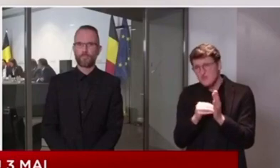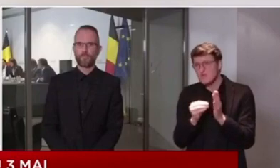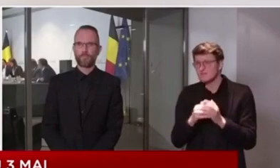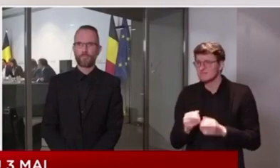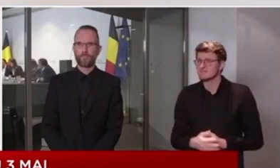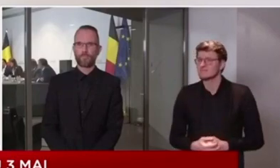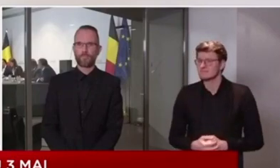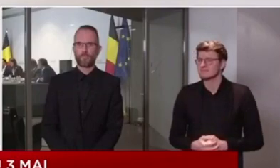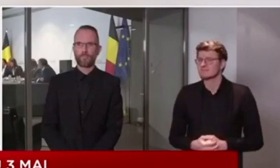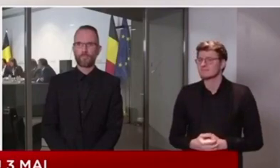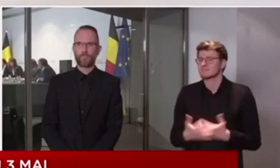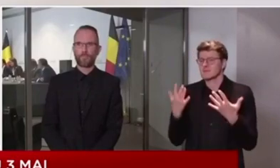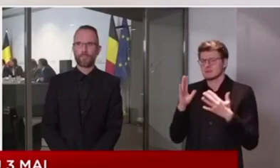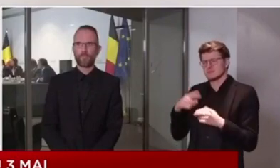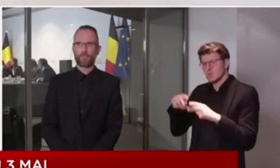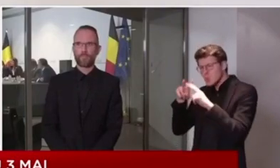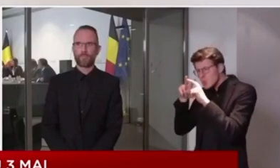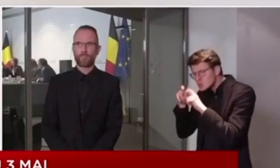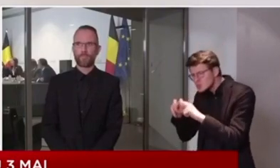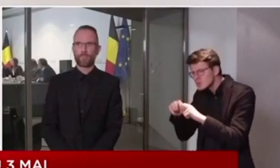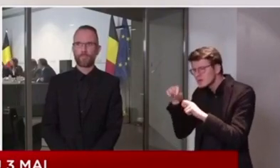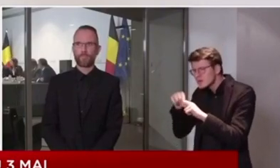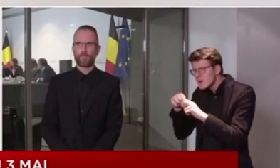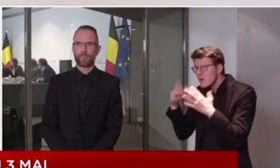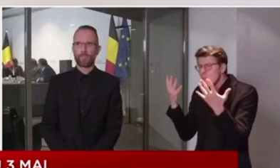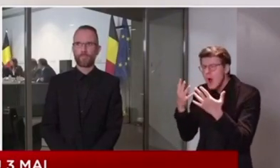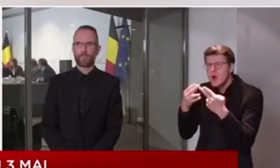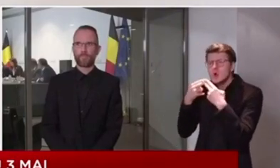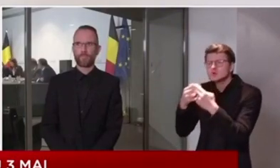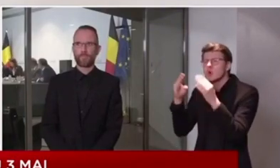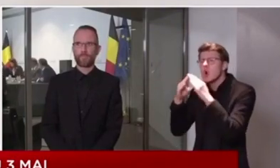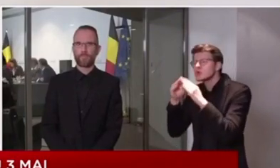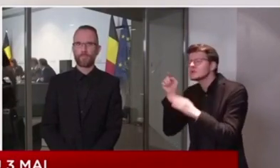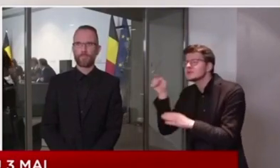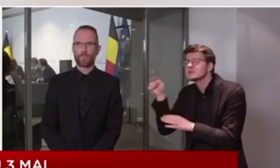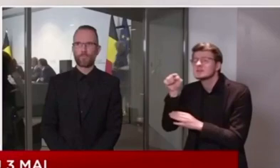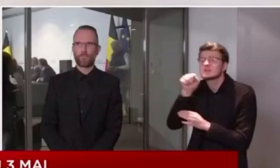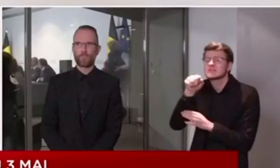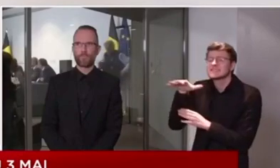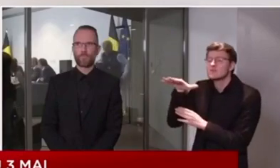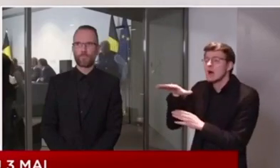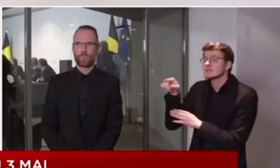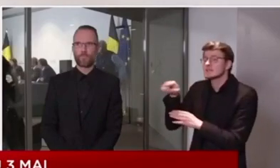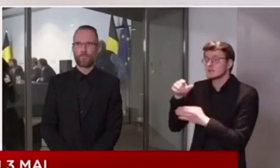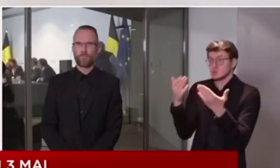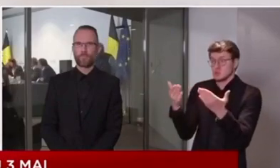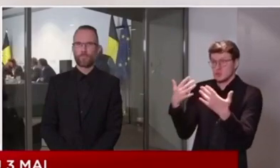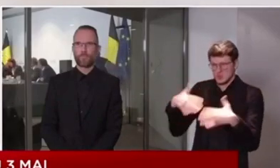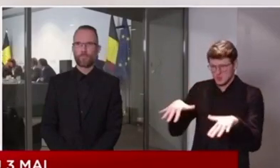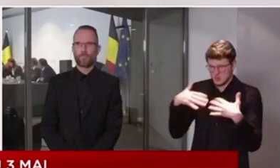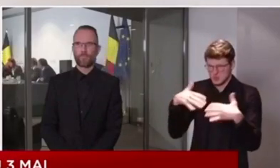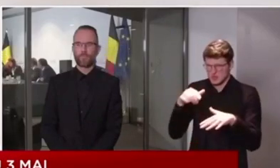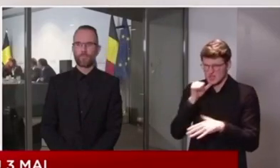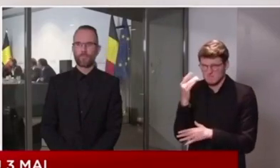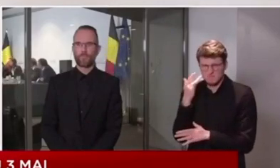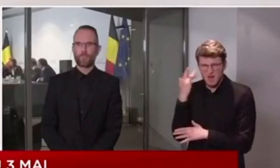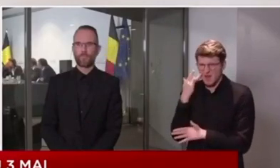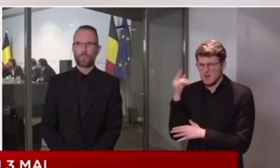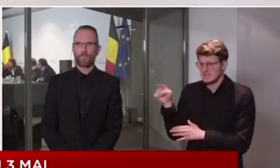Les analyses démontrent que la situation dans les maisons de repos est une situation extrêmement délicate.